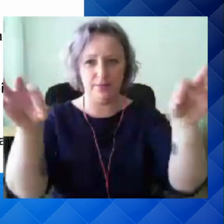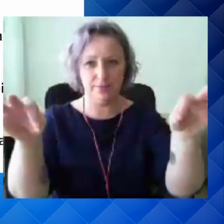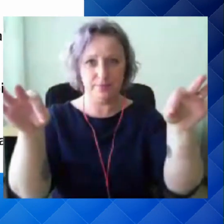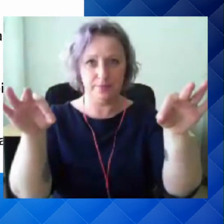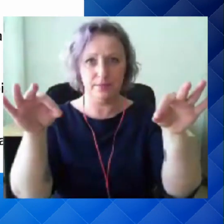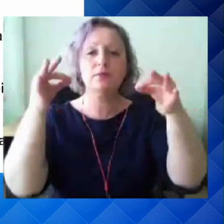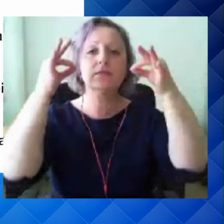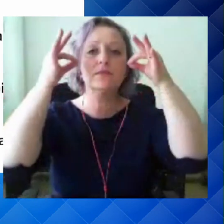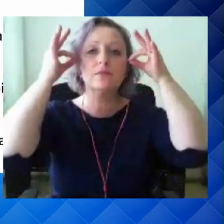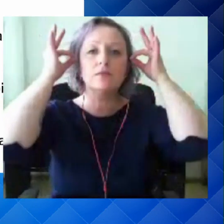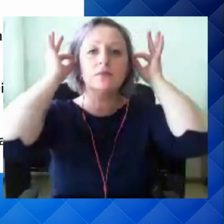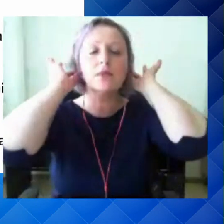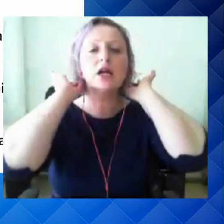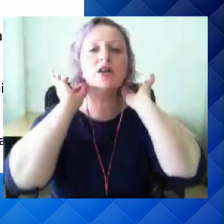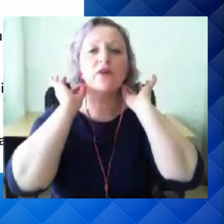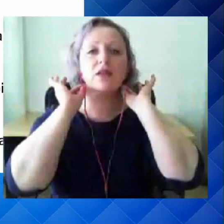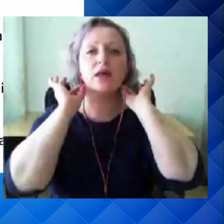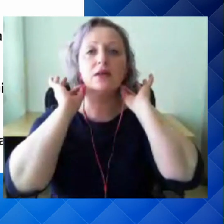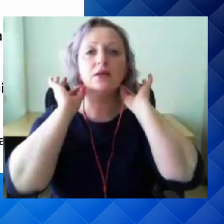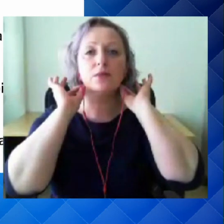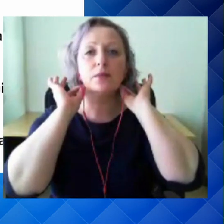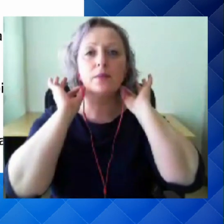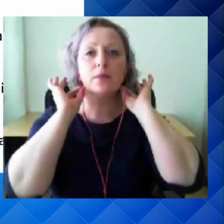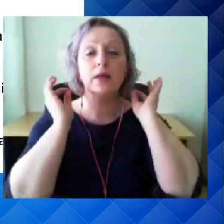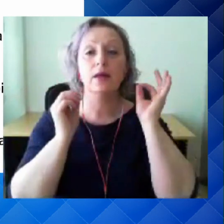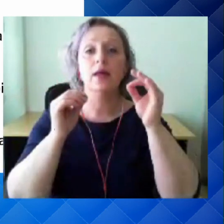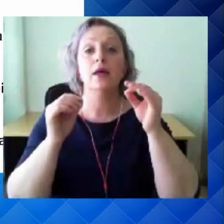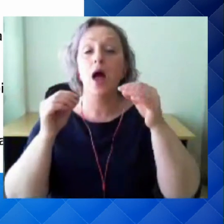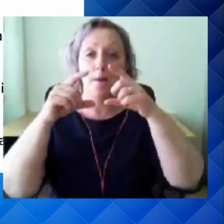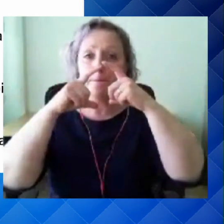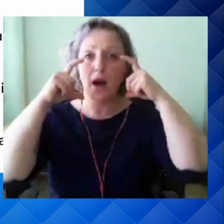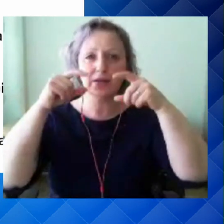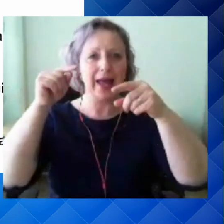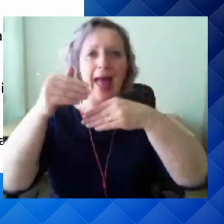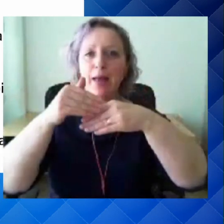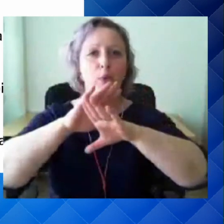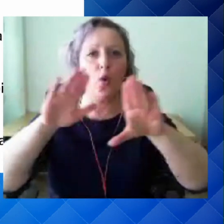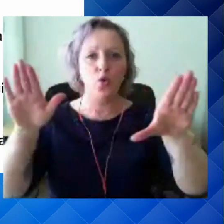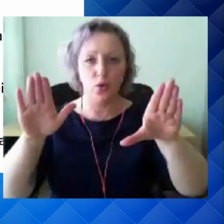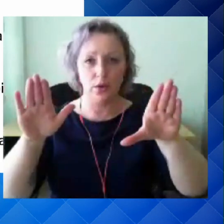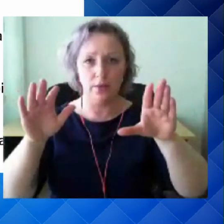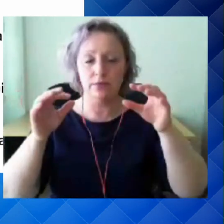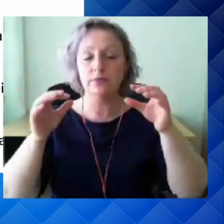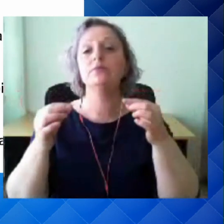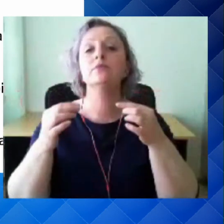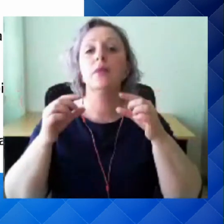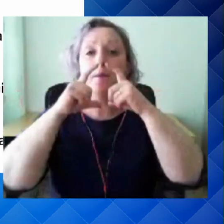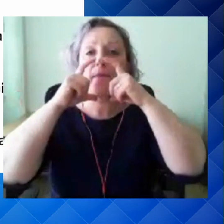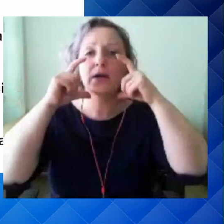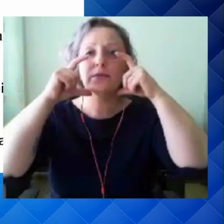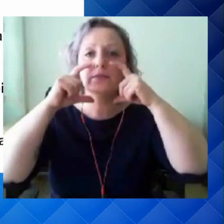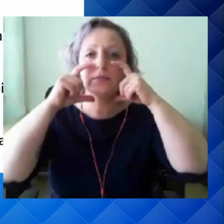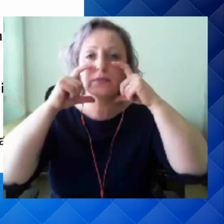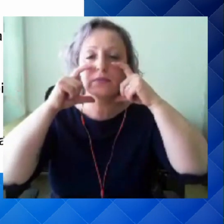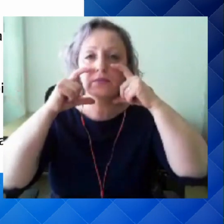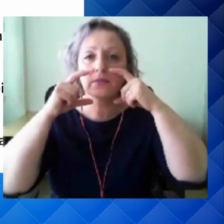panemegi niimoodi ümber kõrvade ja maski ei puuduta. Siis nii võtame natuke alt poolt maski ja kui nina